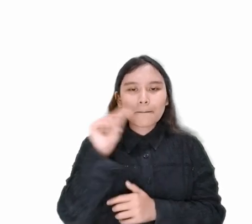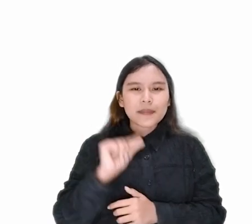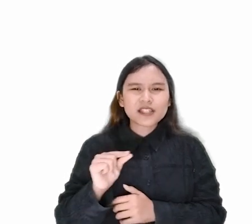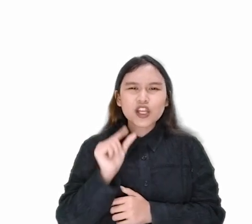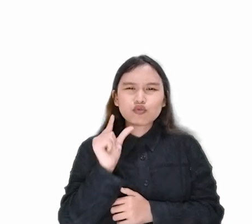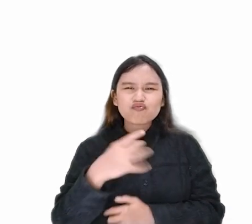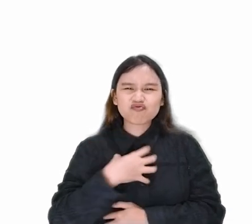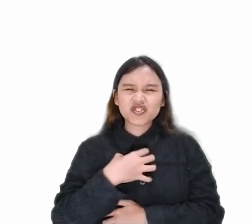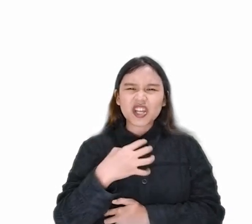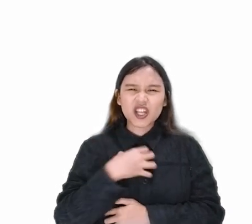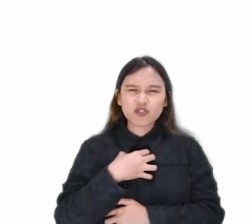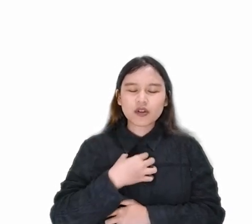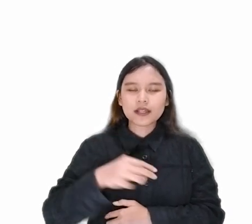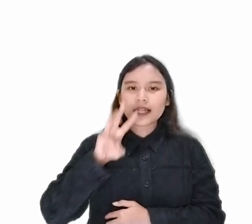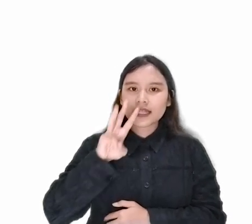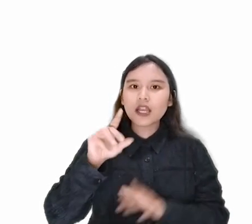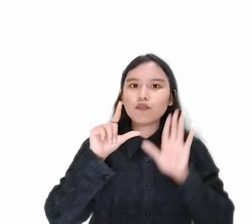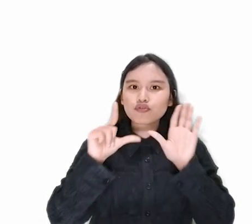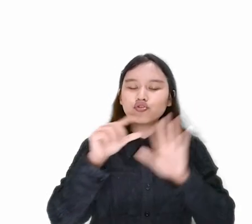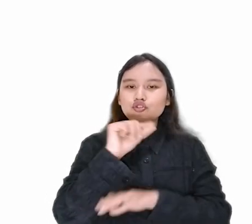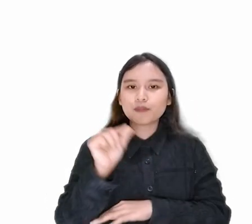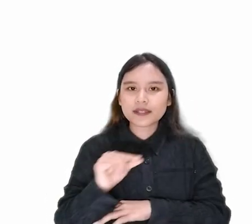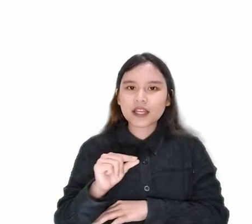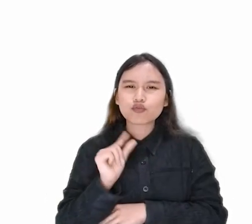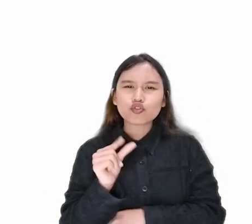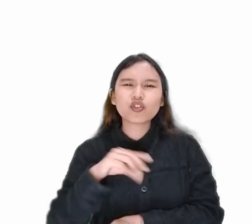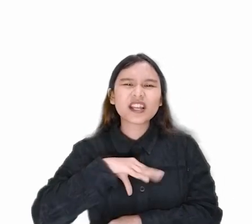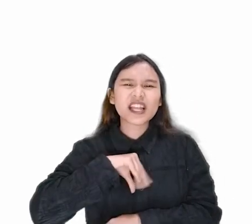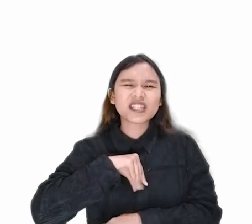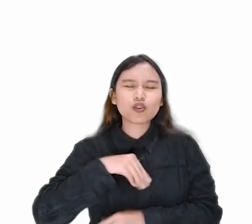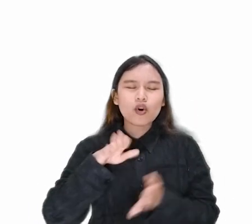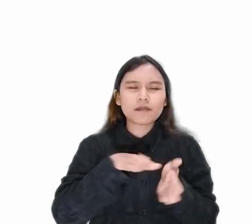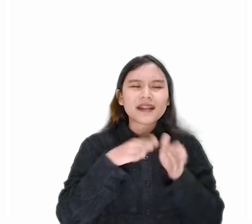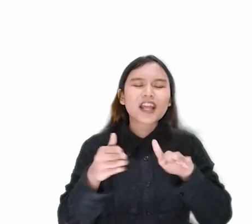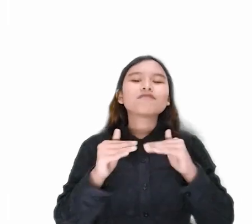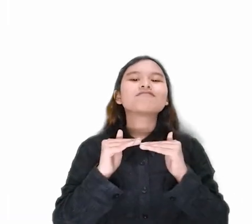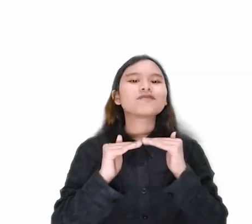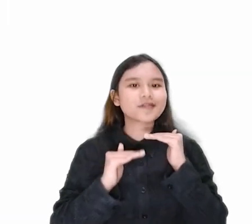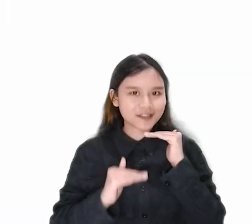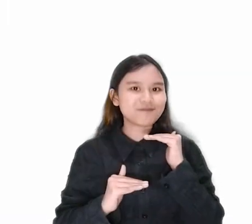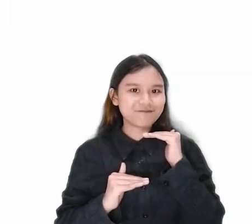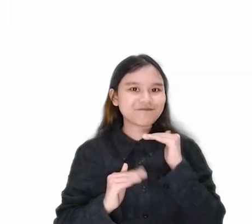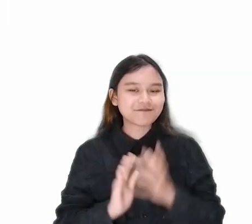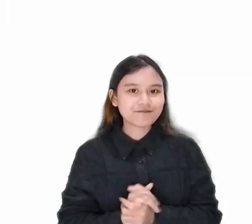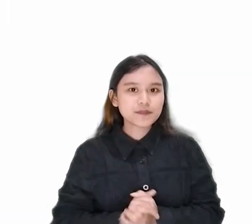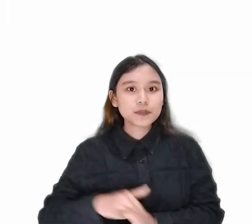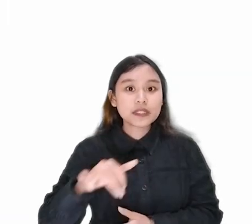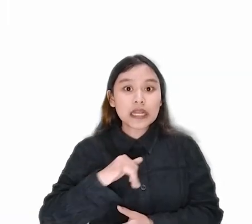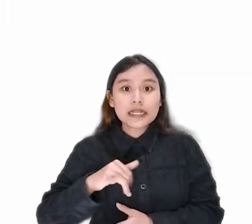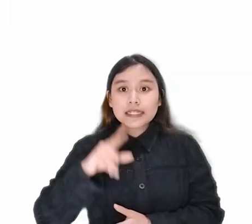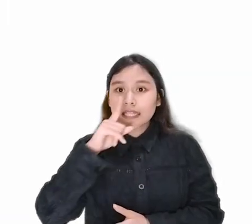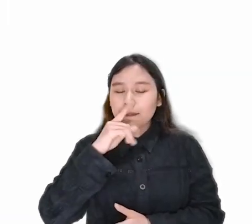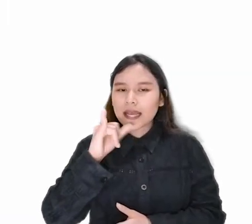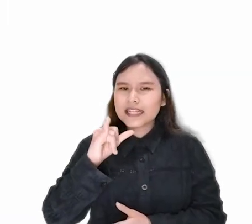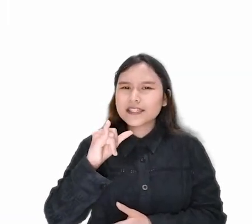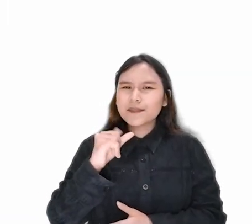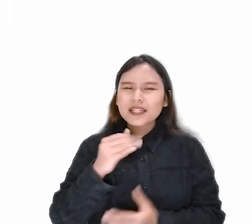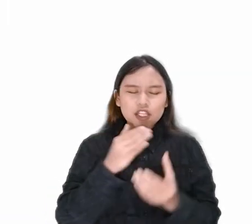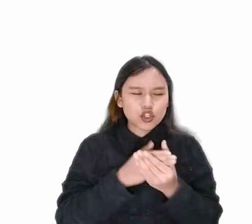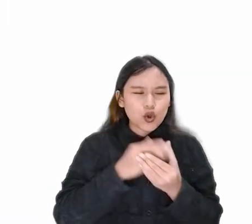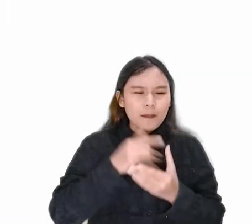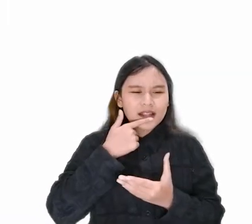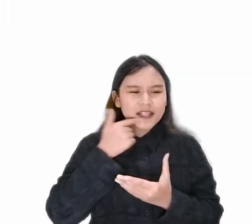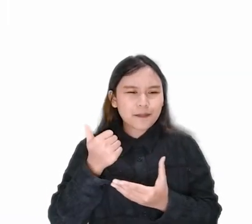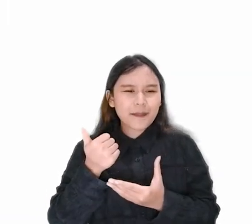37% resiko kematian yang lebih rendah Sama seperti tomat yang berwarna merah